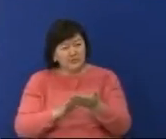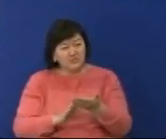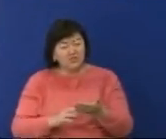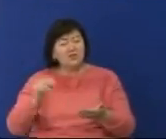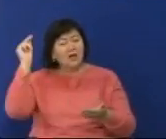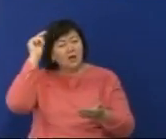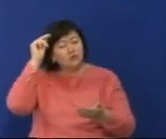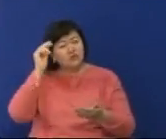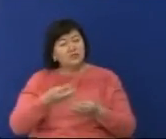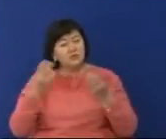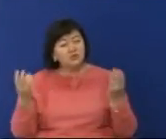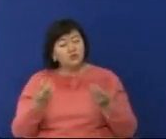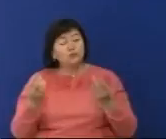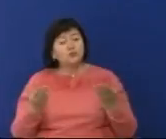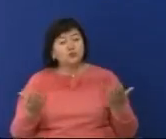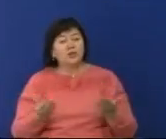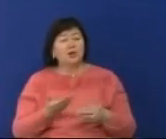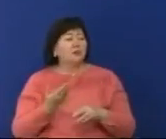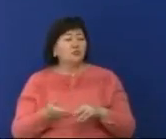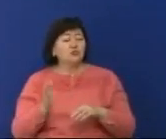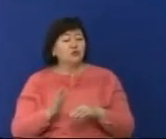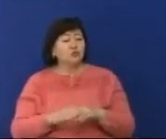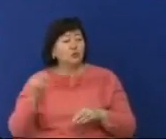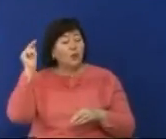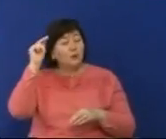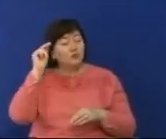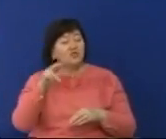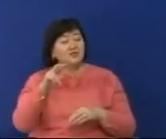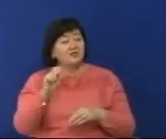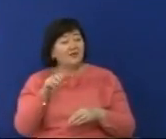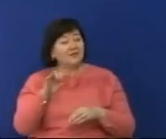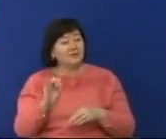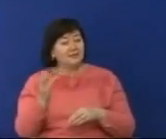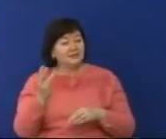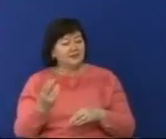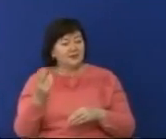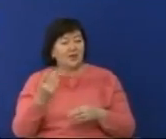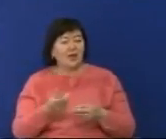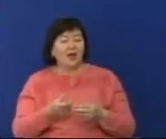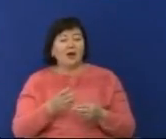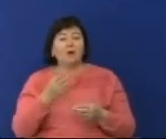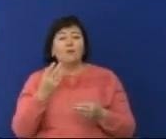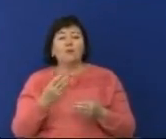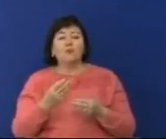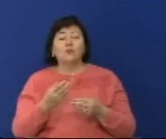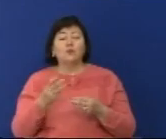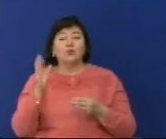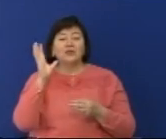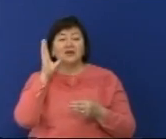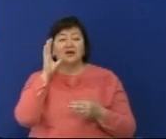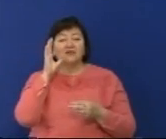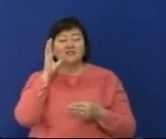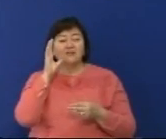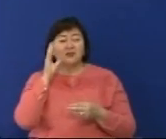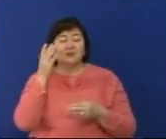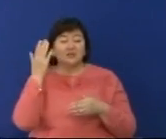бұғын біз бір үйленіп қойдық етін сабақты береміз деген сөземес. Семинар қортындысы бойынша қатысушыларға сертификаттар табыс әділді.